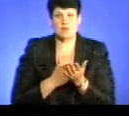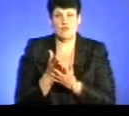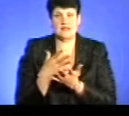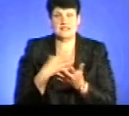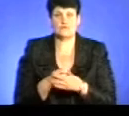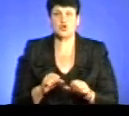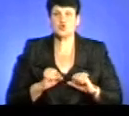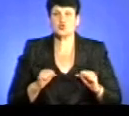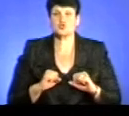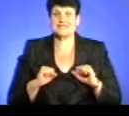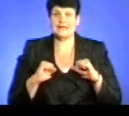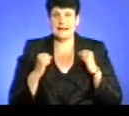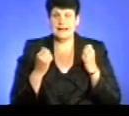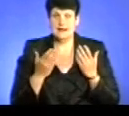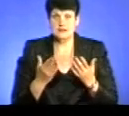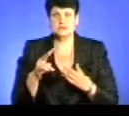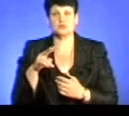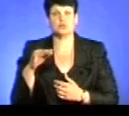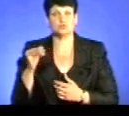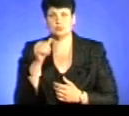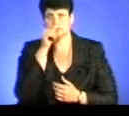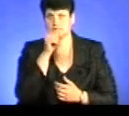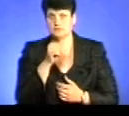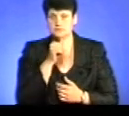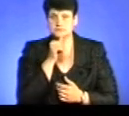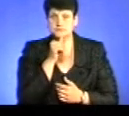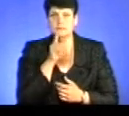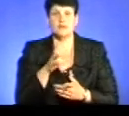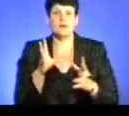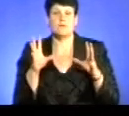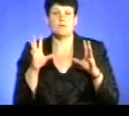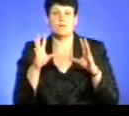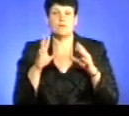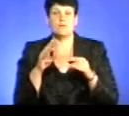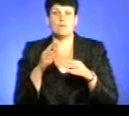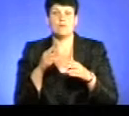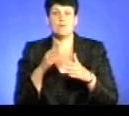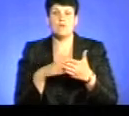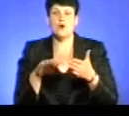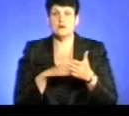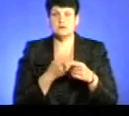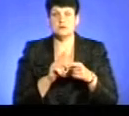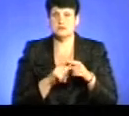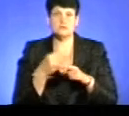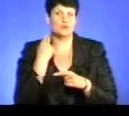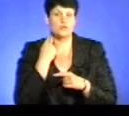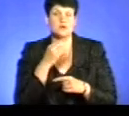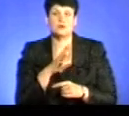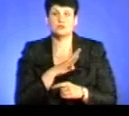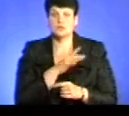зусилля з лютого місяця якраз на погашення цієї заборговності, яка накопичувалась упродовж